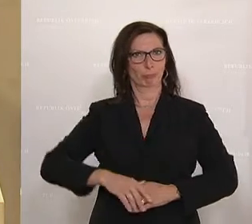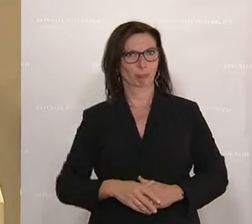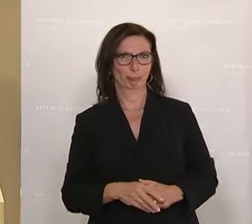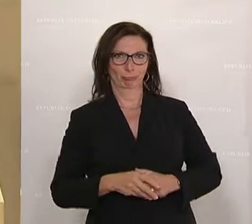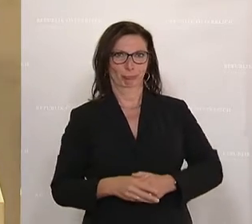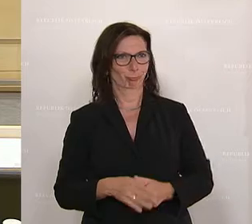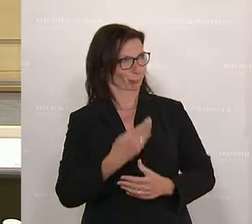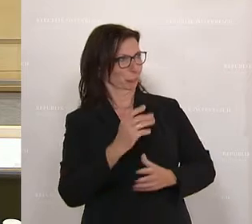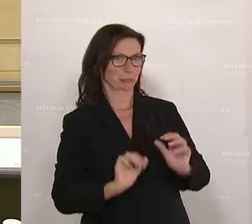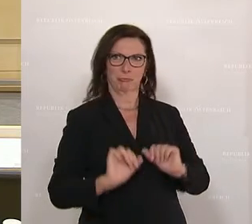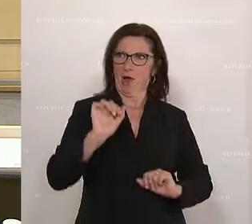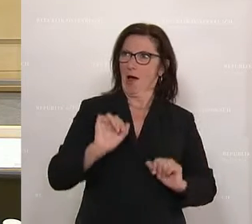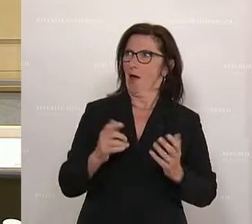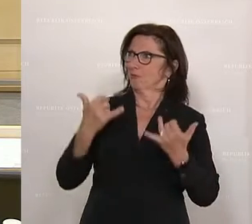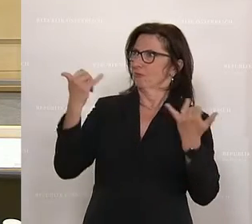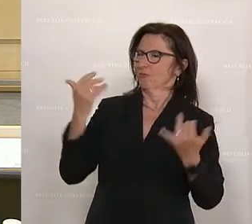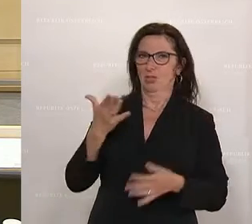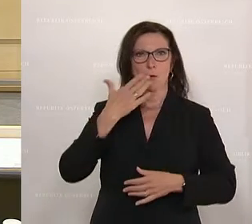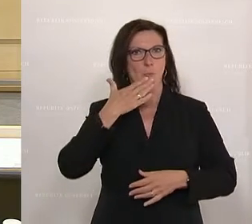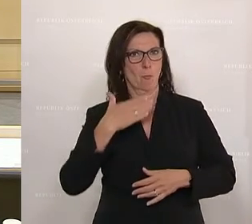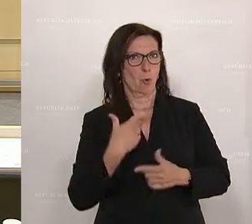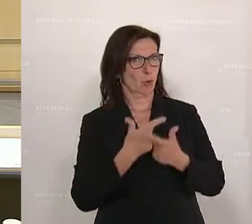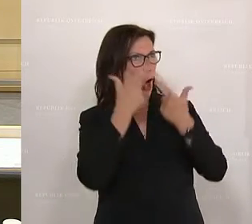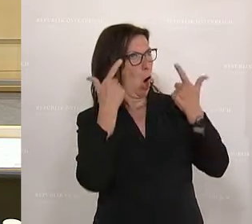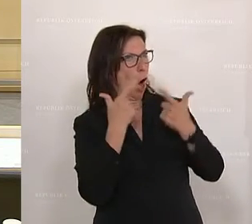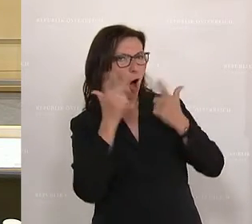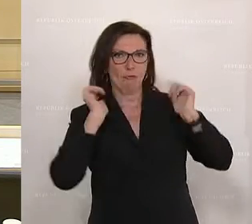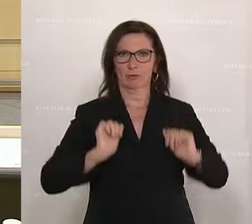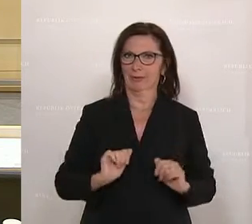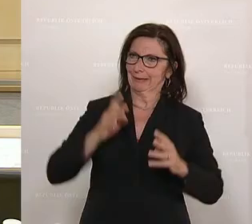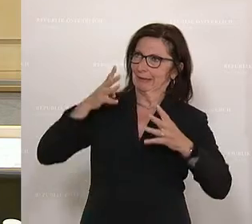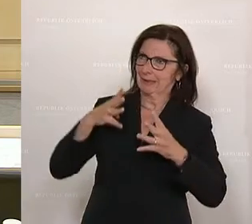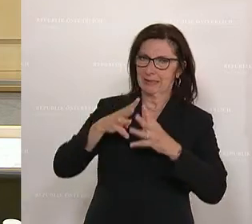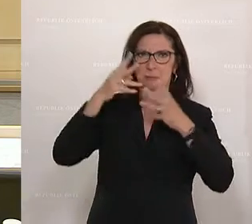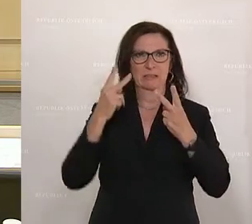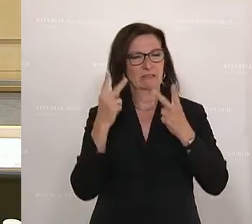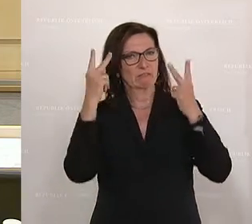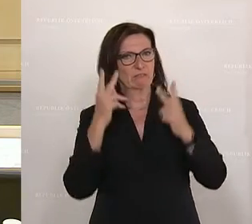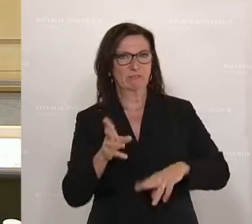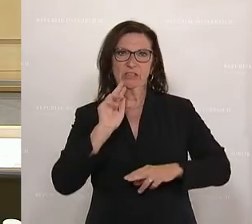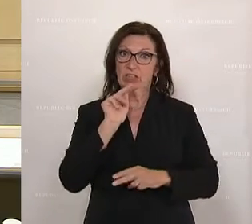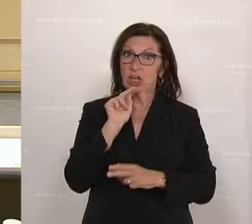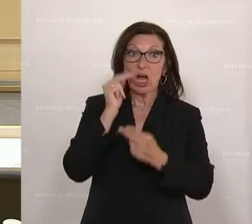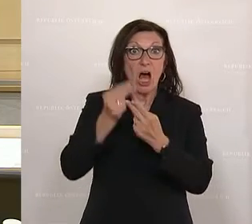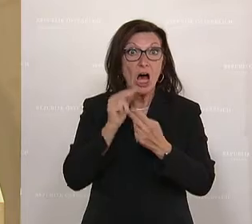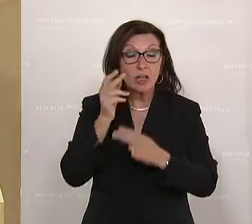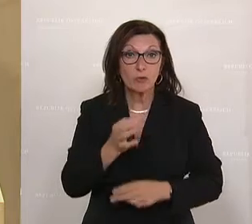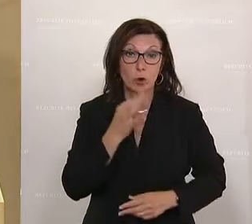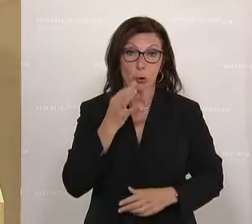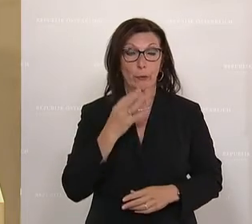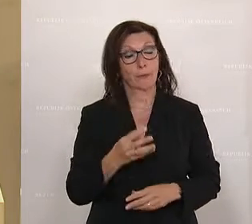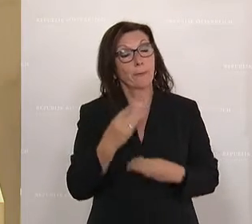gesagt so tun, als ob Sie für Aufklärung und für Transparenz stehen und alles ordentlich beantworten und eh